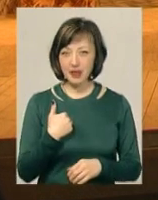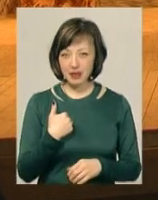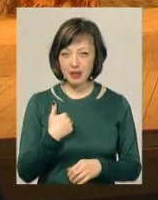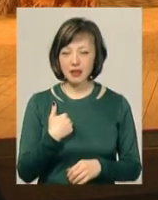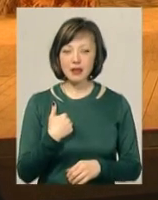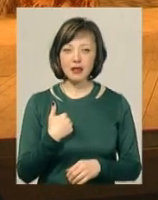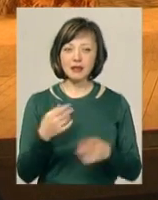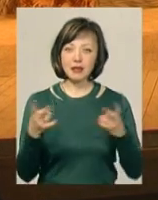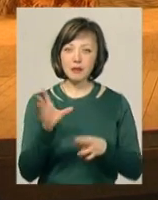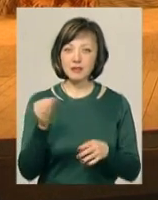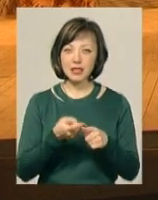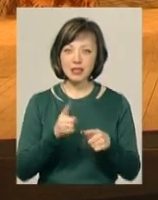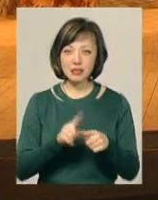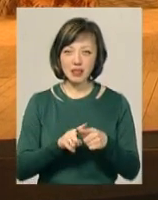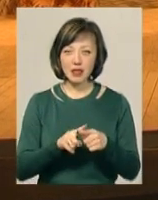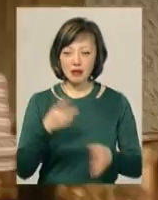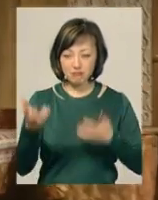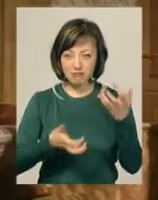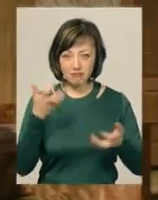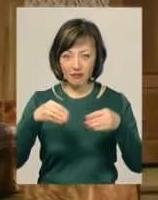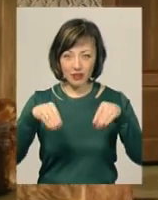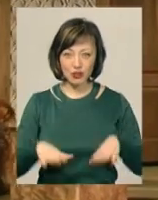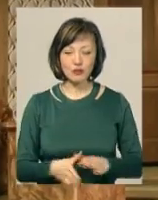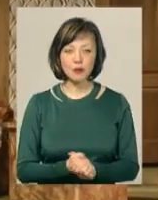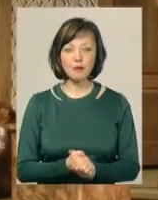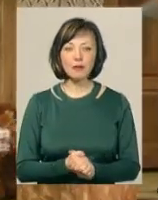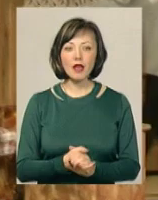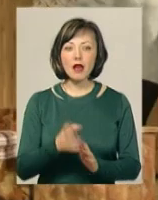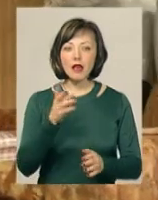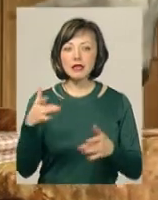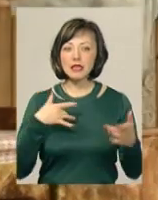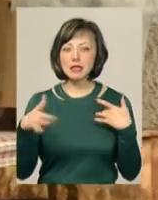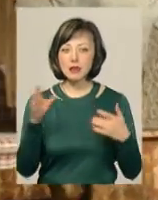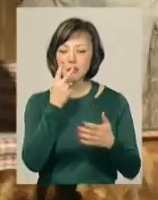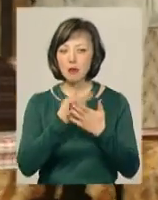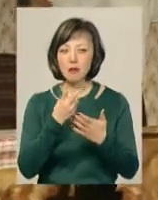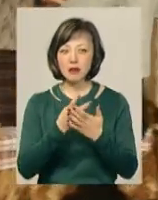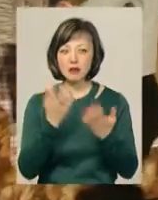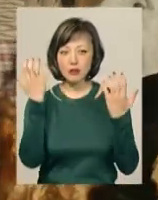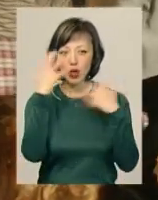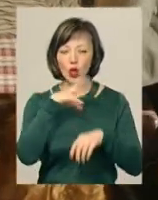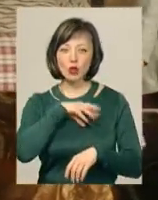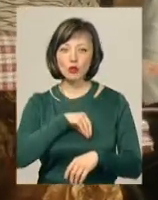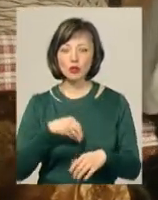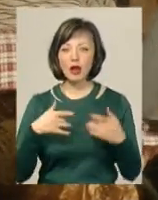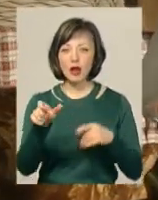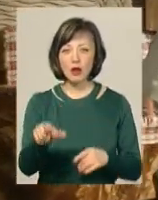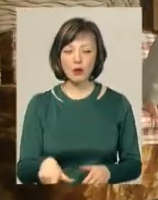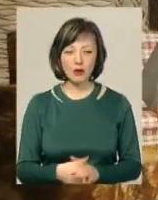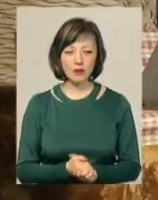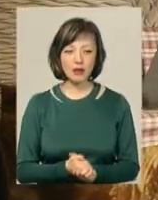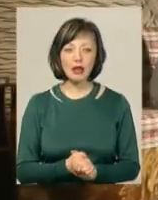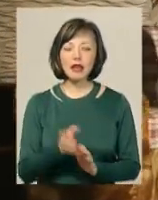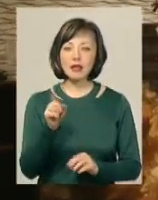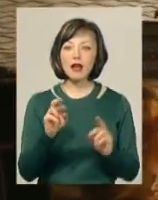як моєму персонажу, треба все це розплутувати. На сцені глядачі побачать приховані за масками душі героїв, розповідає режисер Дмитро Мельничук.